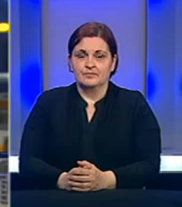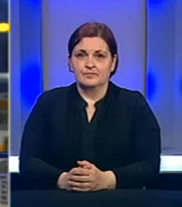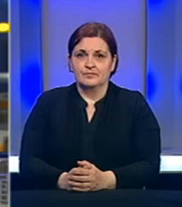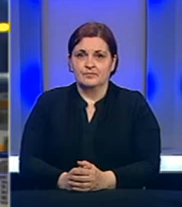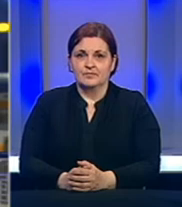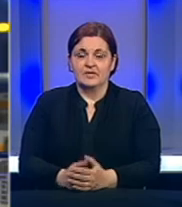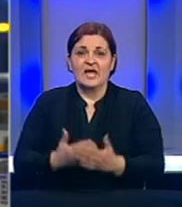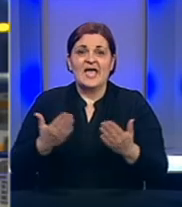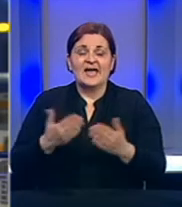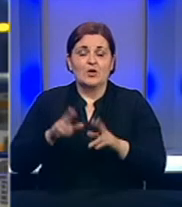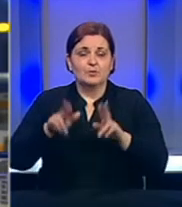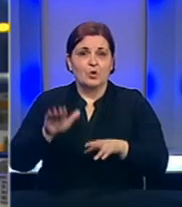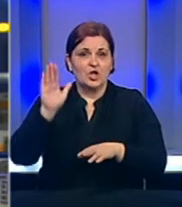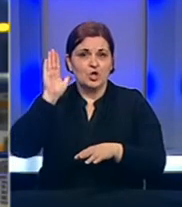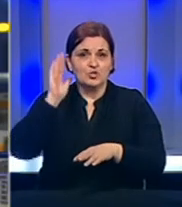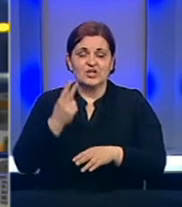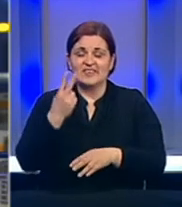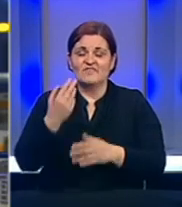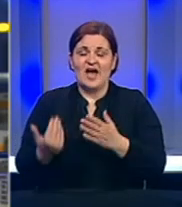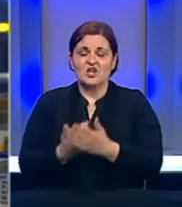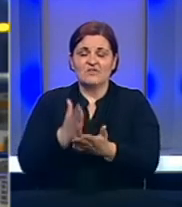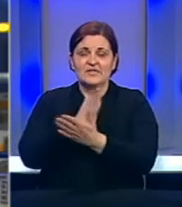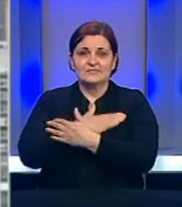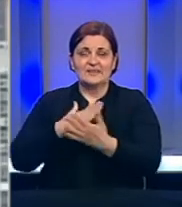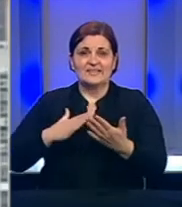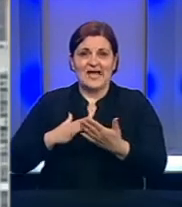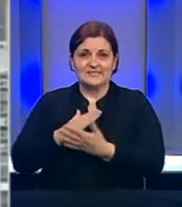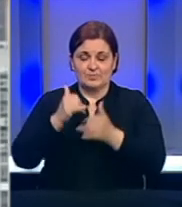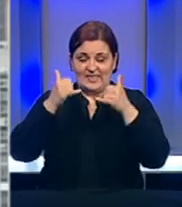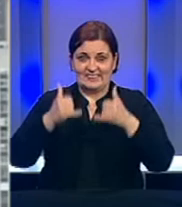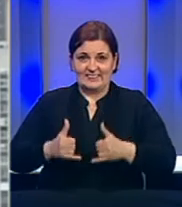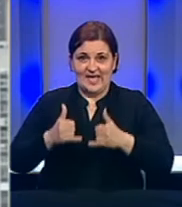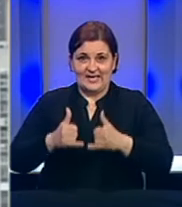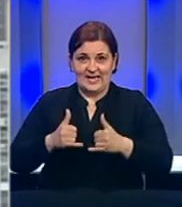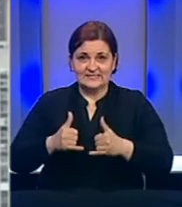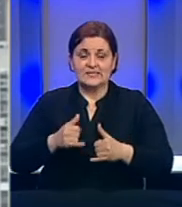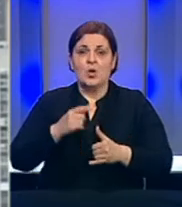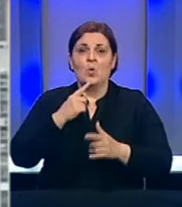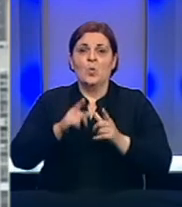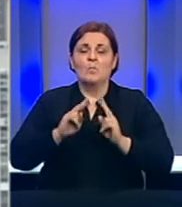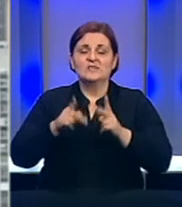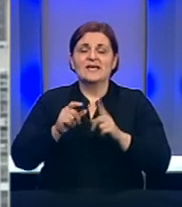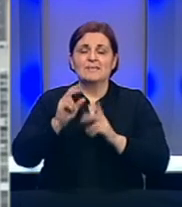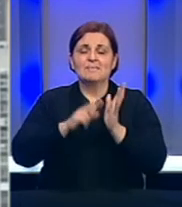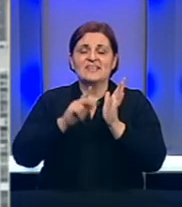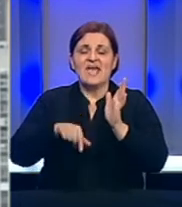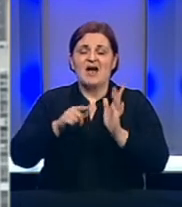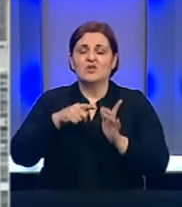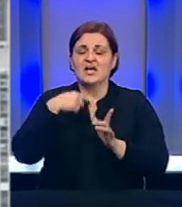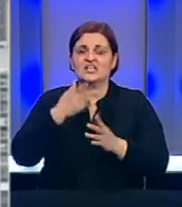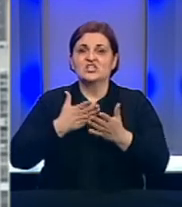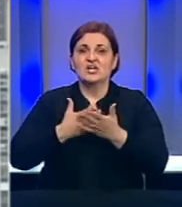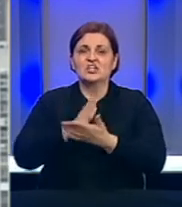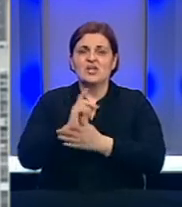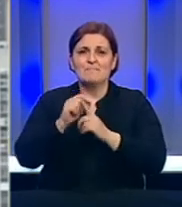Kao što smo mogli čuti dva nova smrtna slučaja danas u Prnjavoru i Mostaru, kada je riječ o